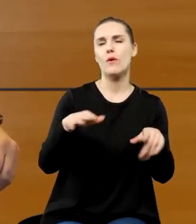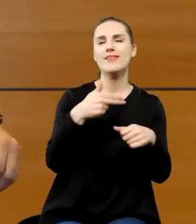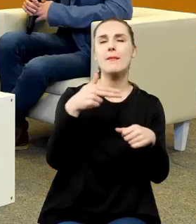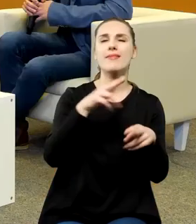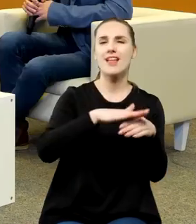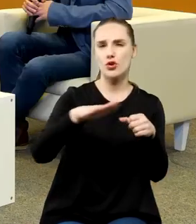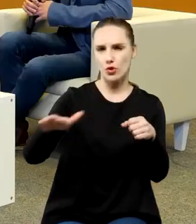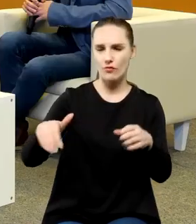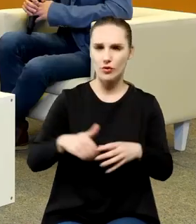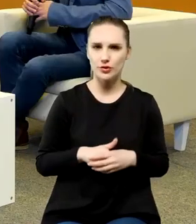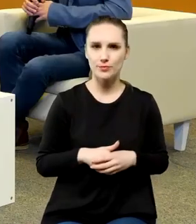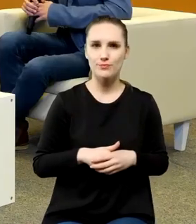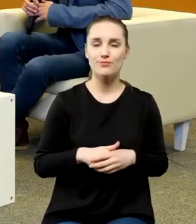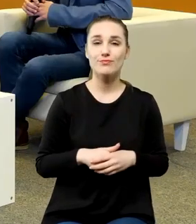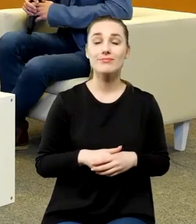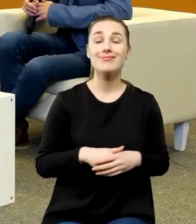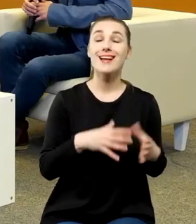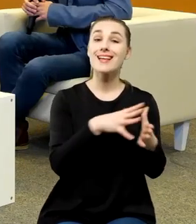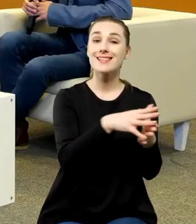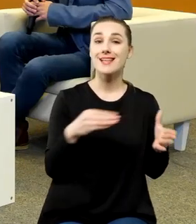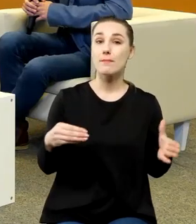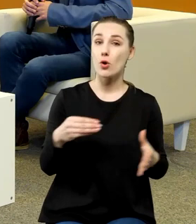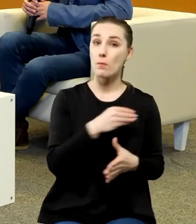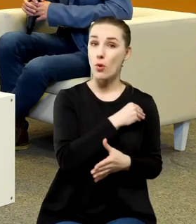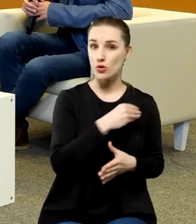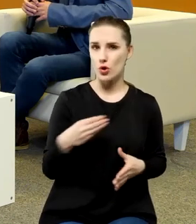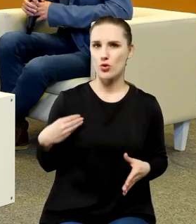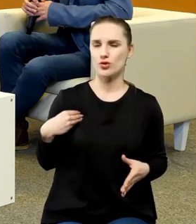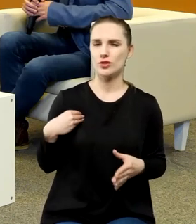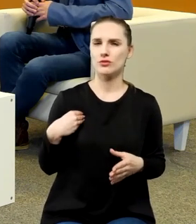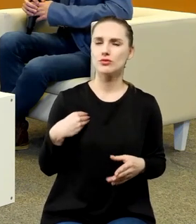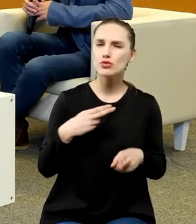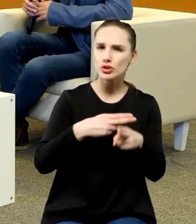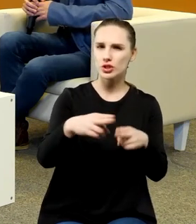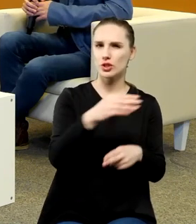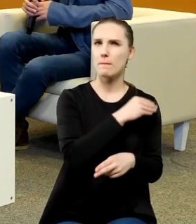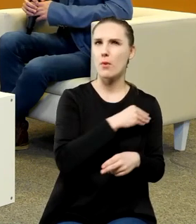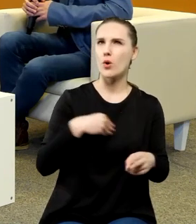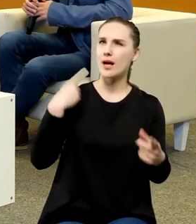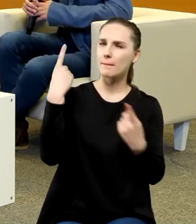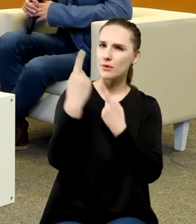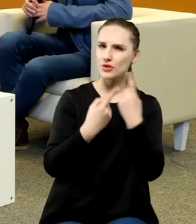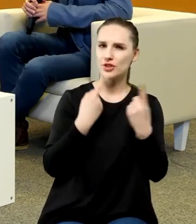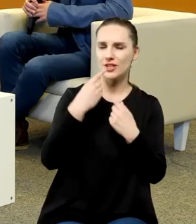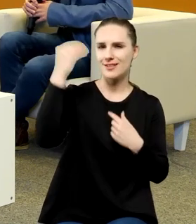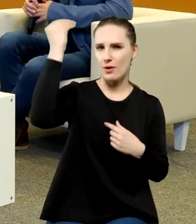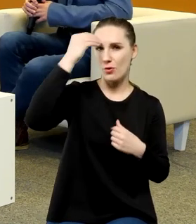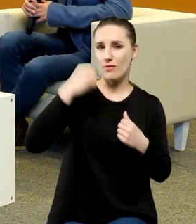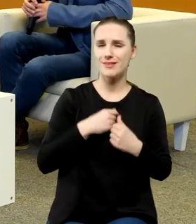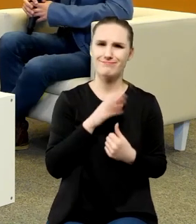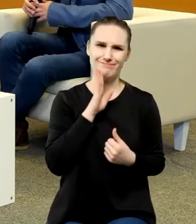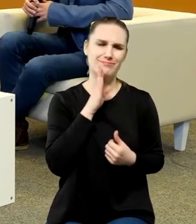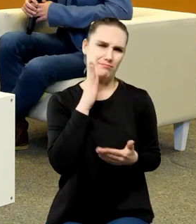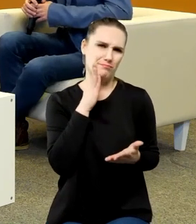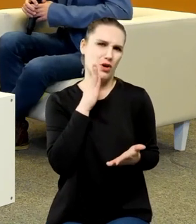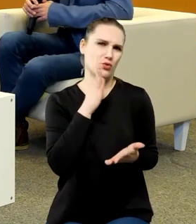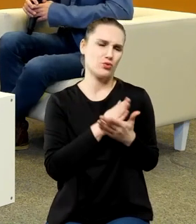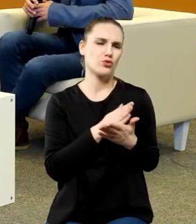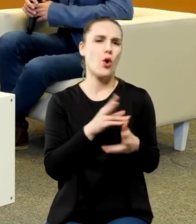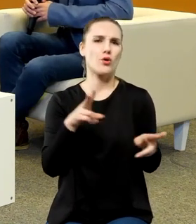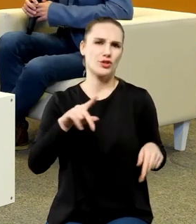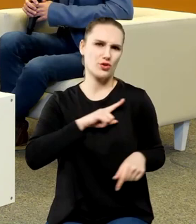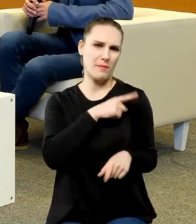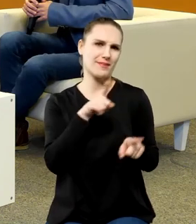jako symbol polskości polskiego myśliciela, naukowca i prawdopodobnie on już w taki sposób zostaje przedstawiony w romantycznie.